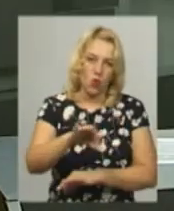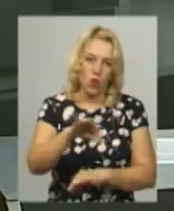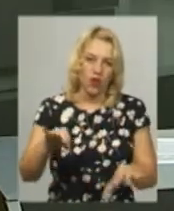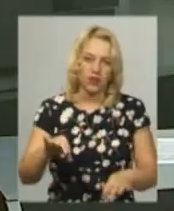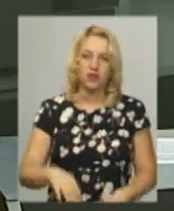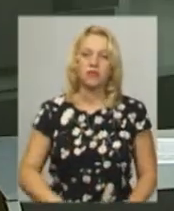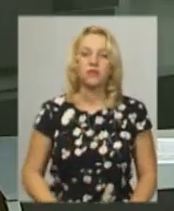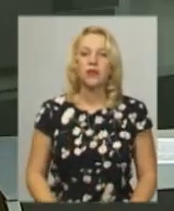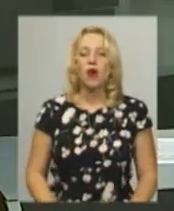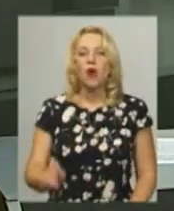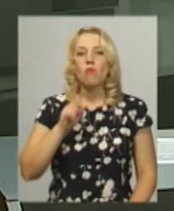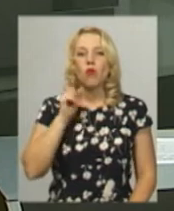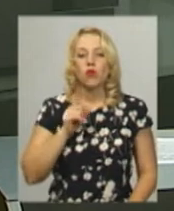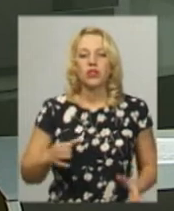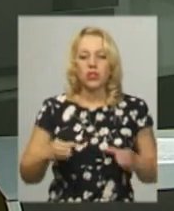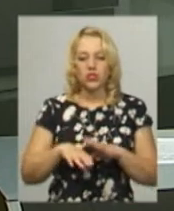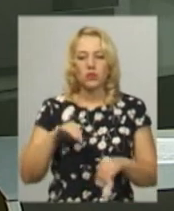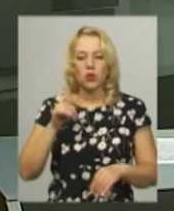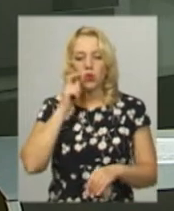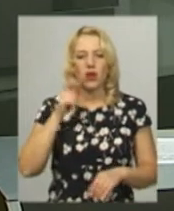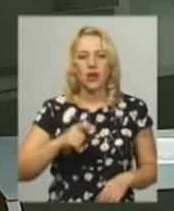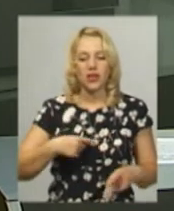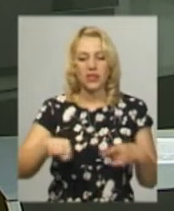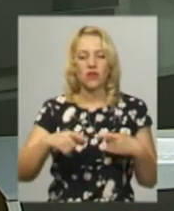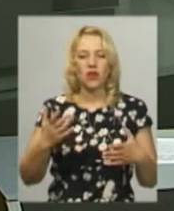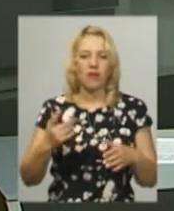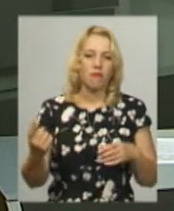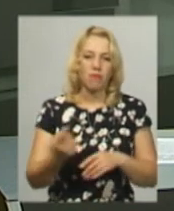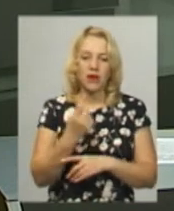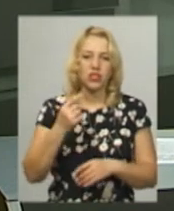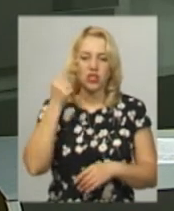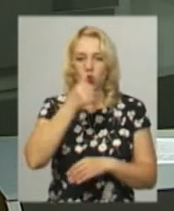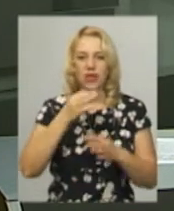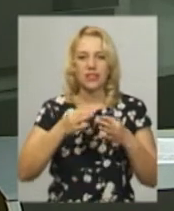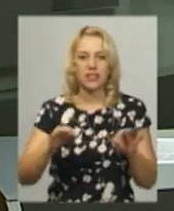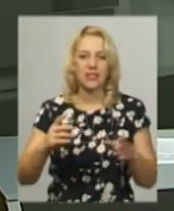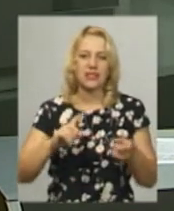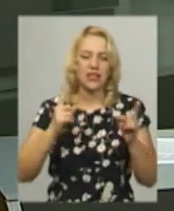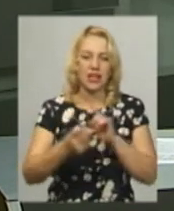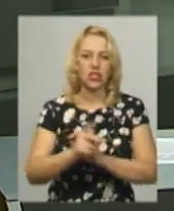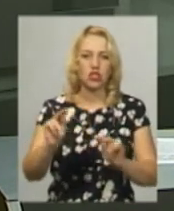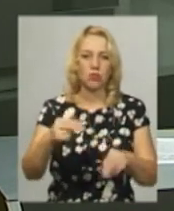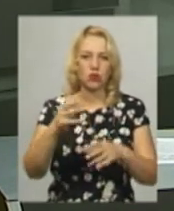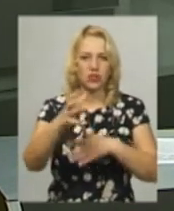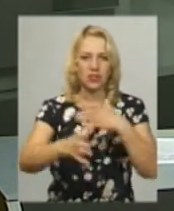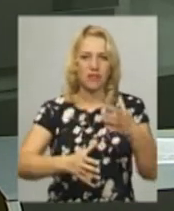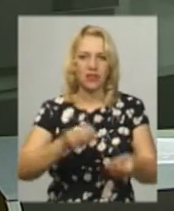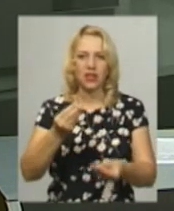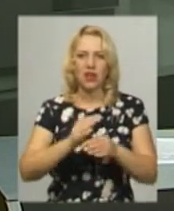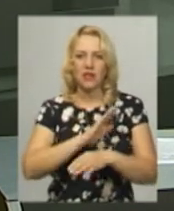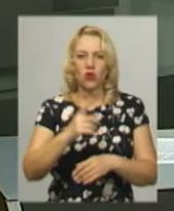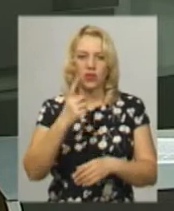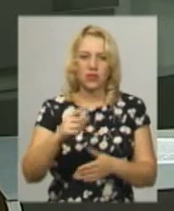У молодіжній збірній України з футболу, яка вперше за роки незалежності держави стала чемпіонкою світу, грав не один